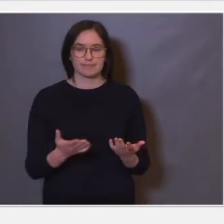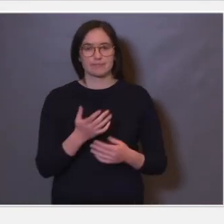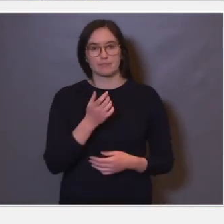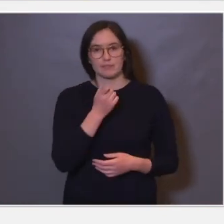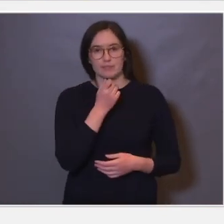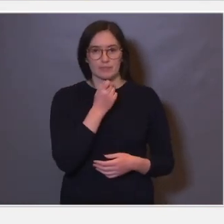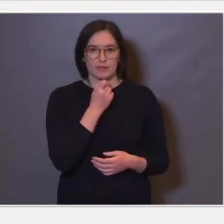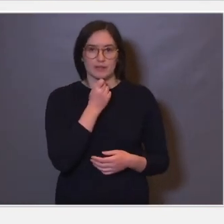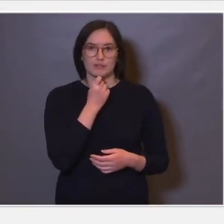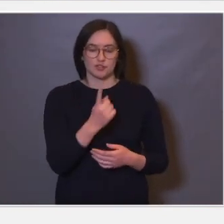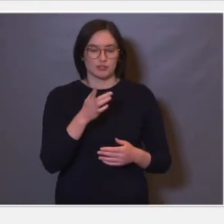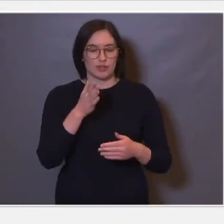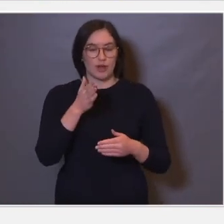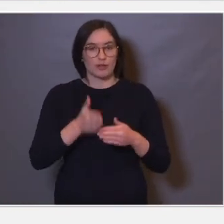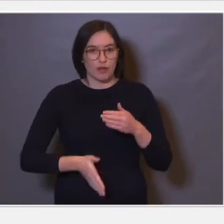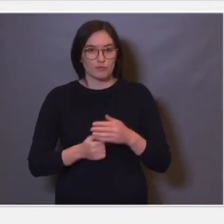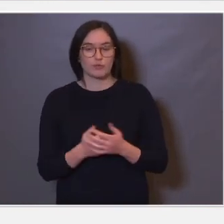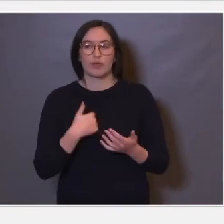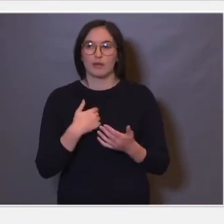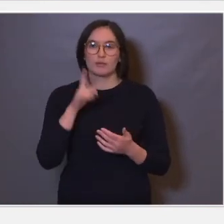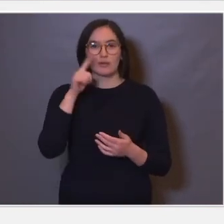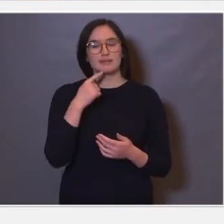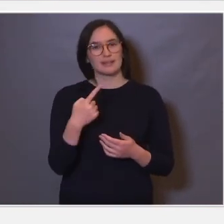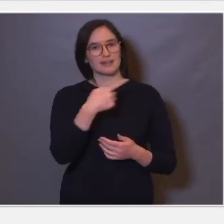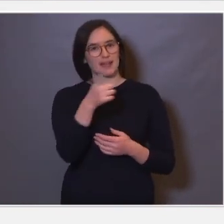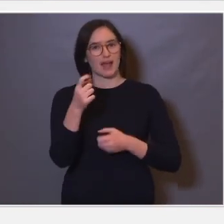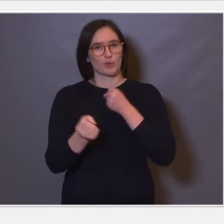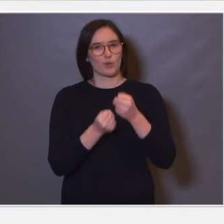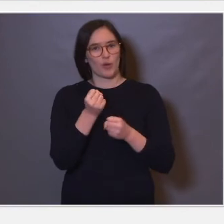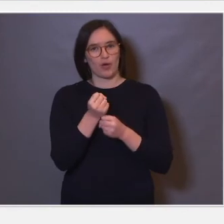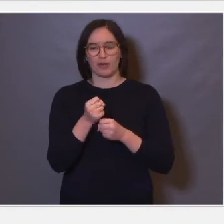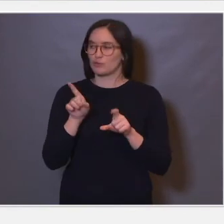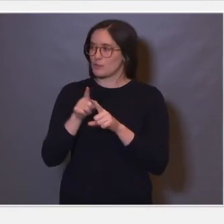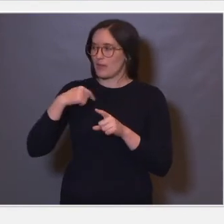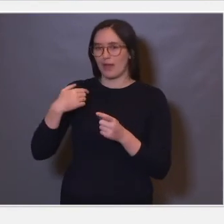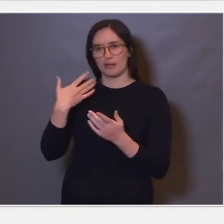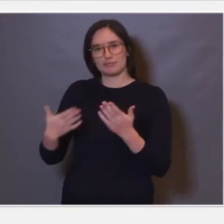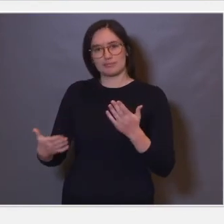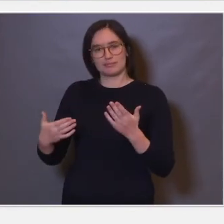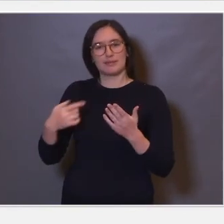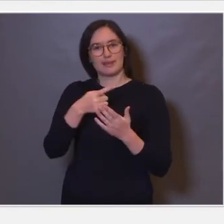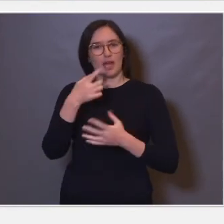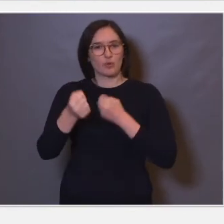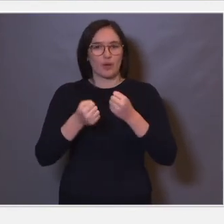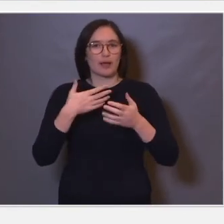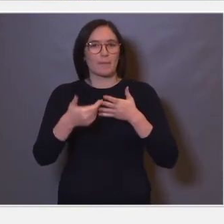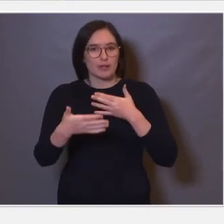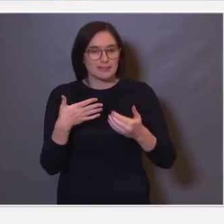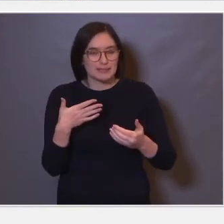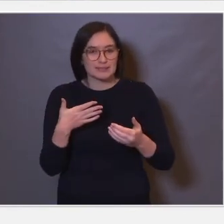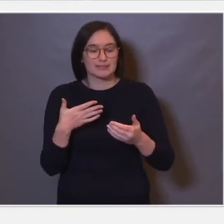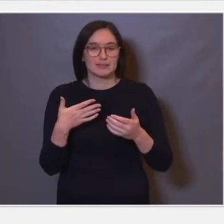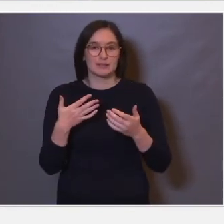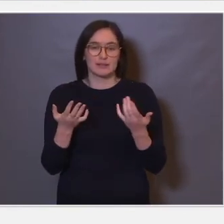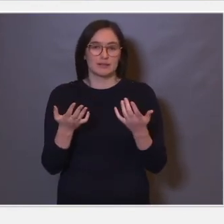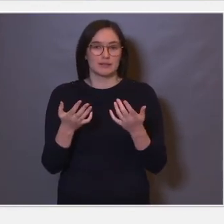Dere gjør dette i praksis, men jeg håper dere kan se at det vi gjør mer detaljert